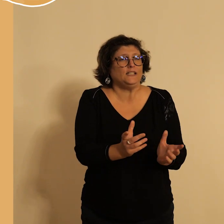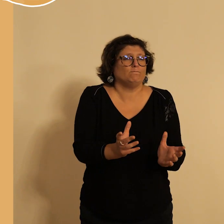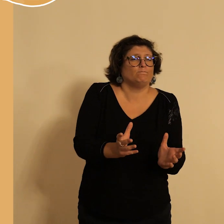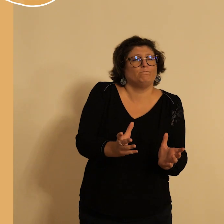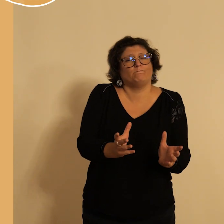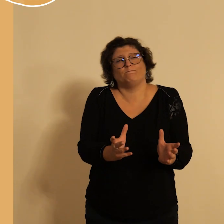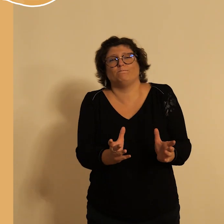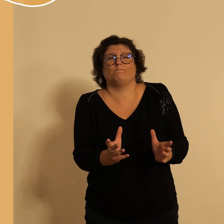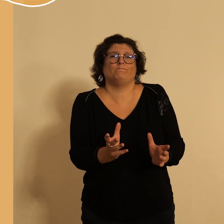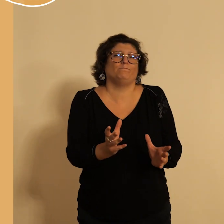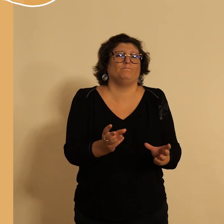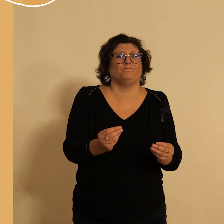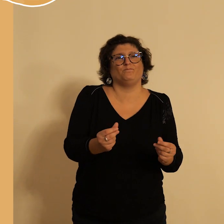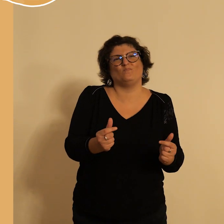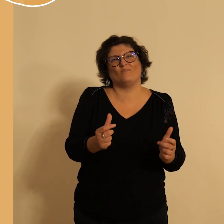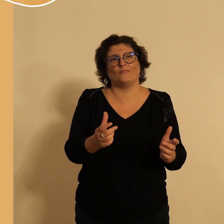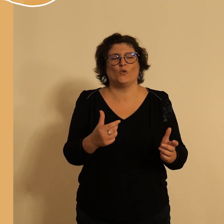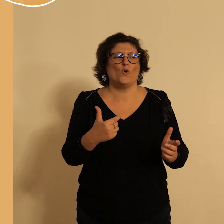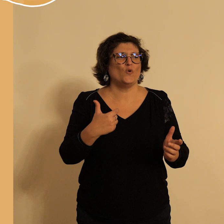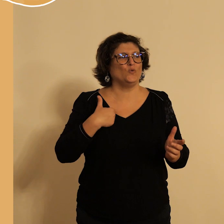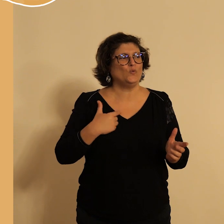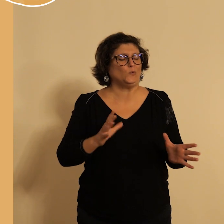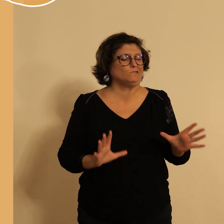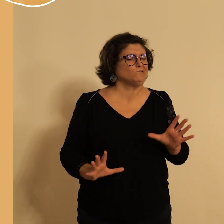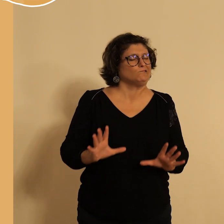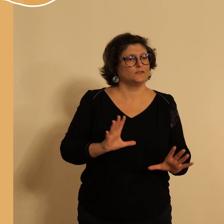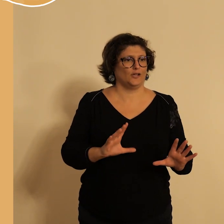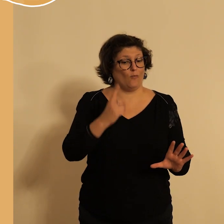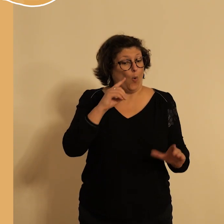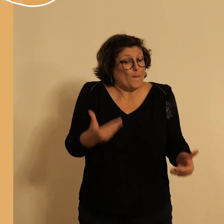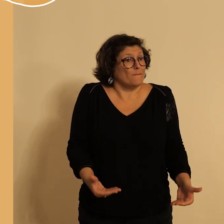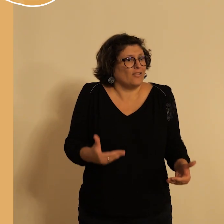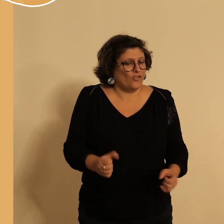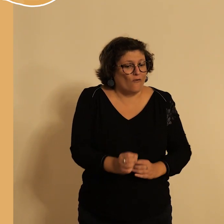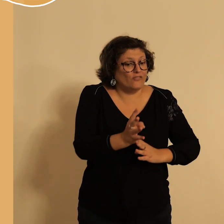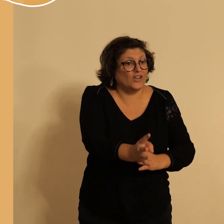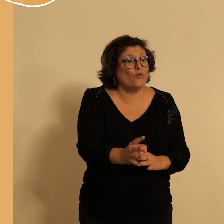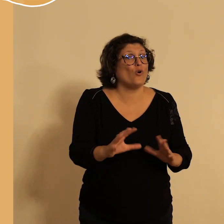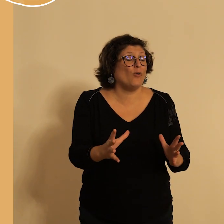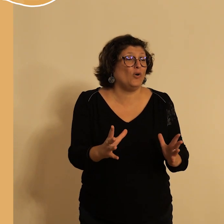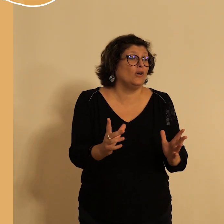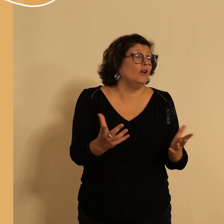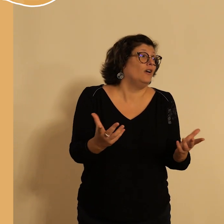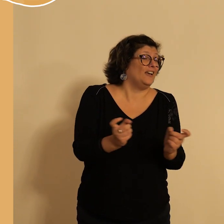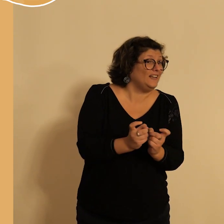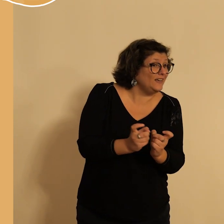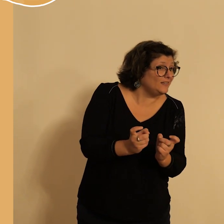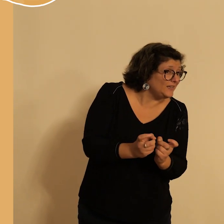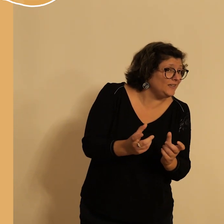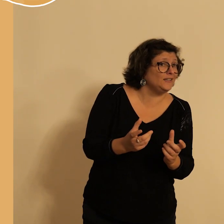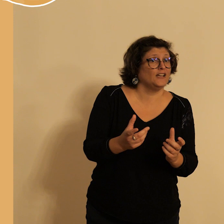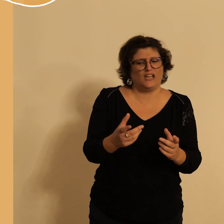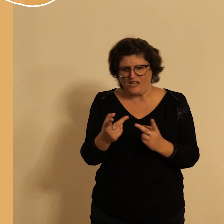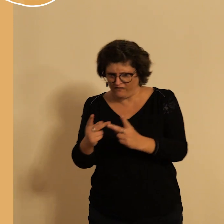honnêtement sur la pratique du vélo au niveau contemporain en tout cas pour ma part le vélo électrique et les aménagements